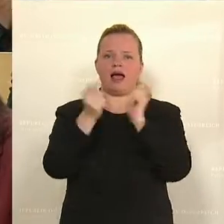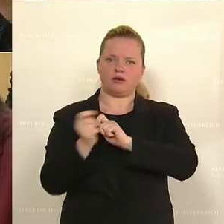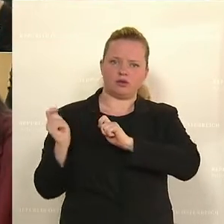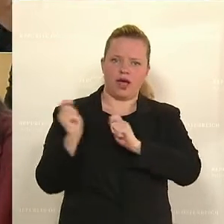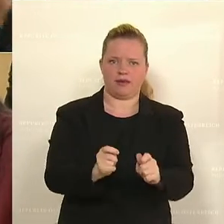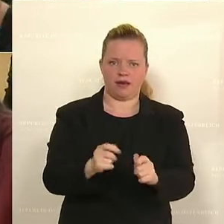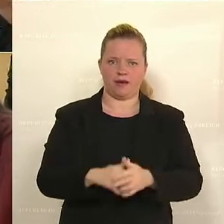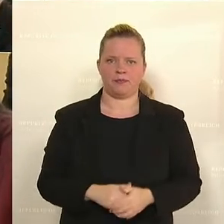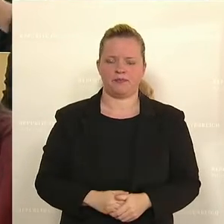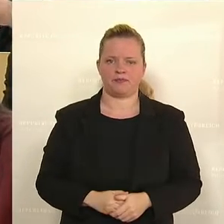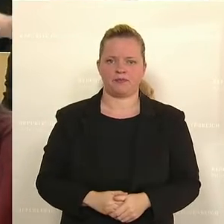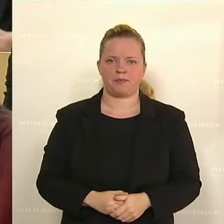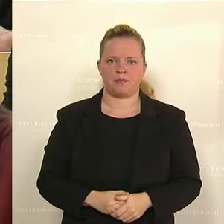ein.